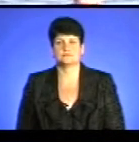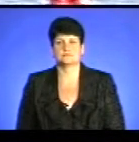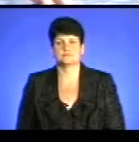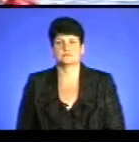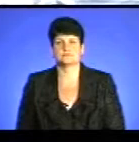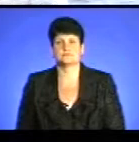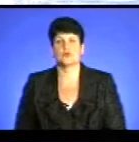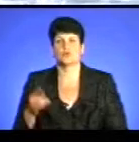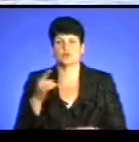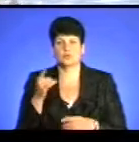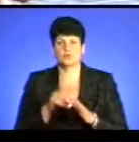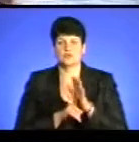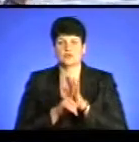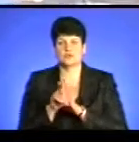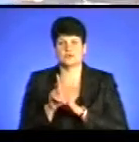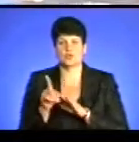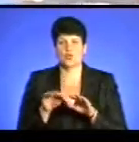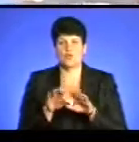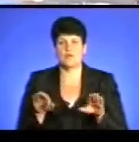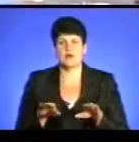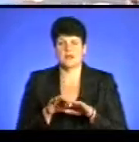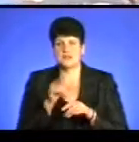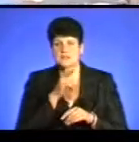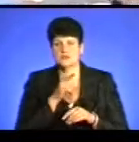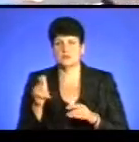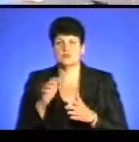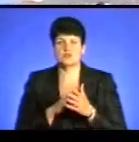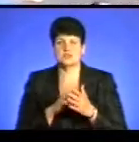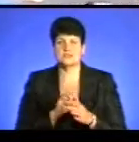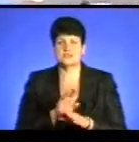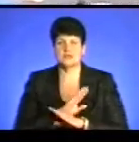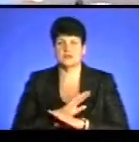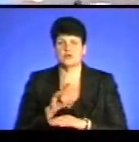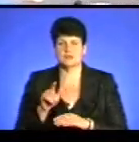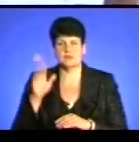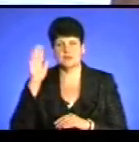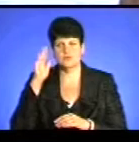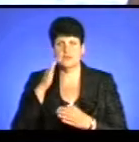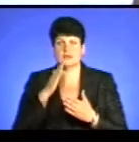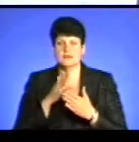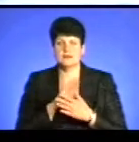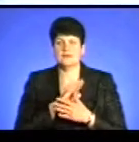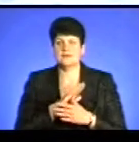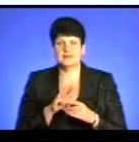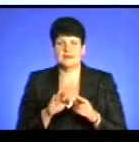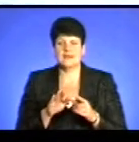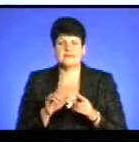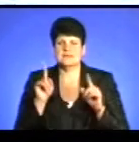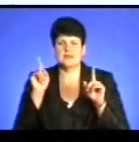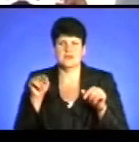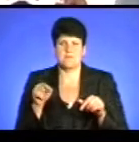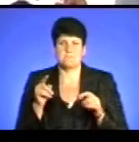У Тернополі стартував початок купального сезону. Причиною загибелі людей на воді найчастіше є не стільки незнання правил